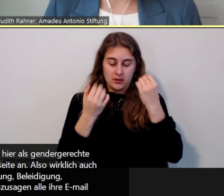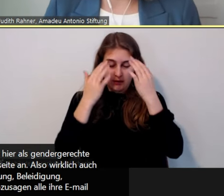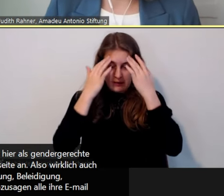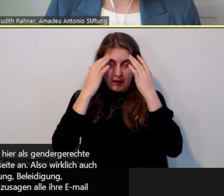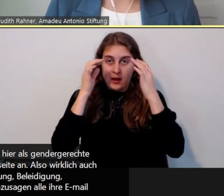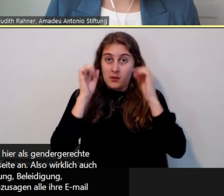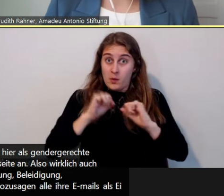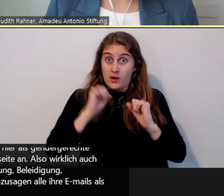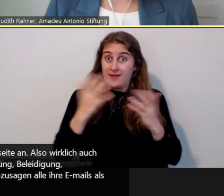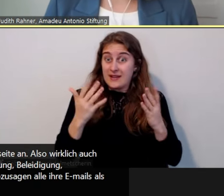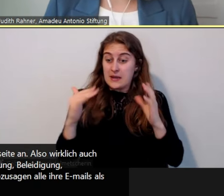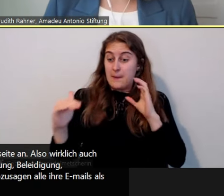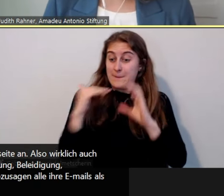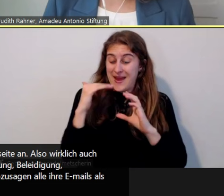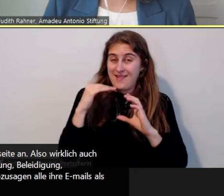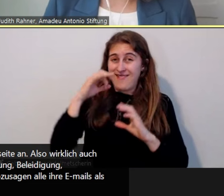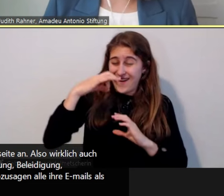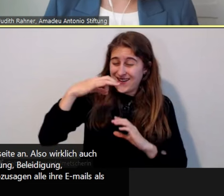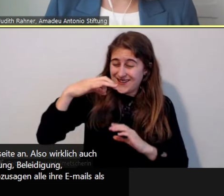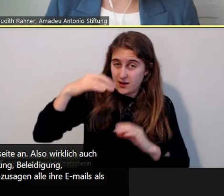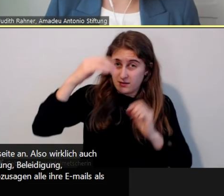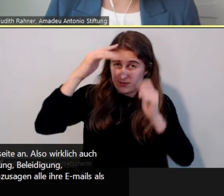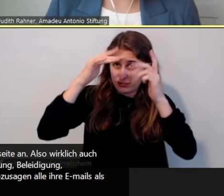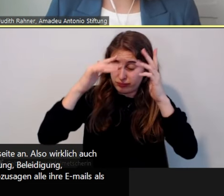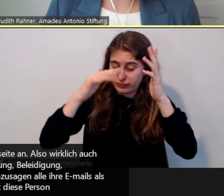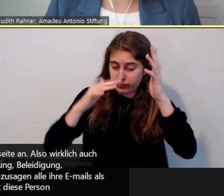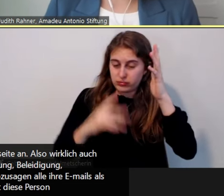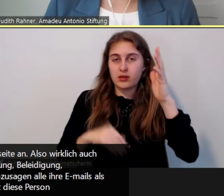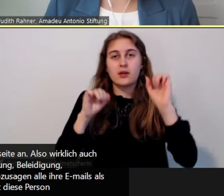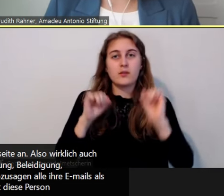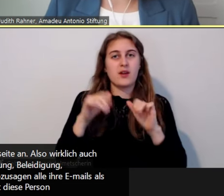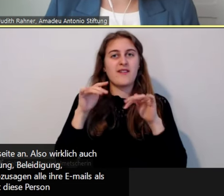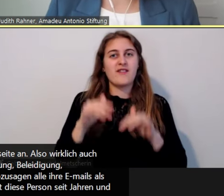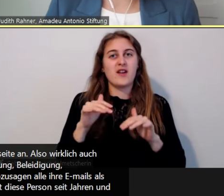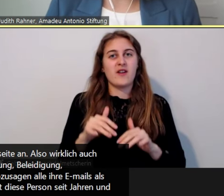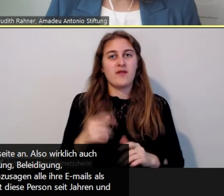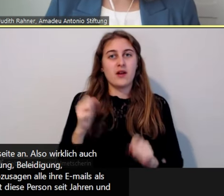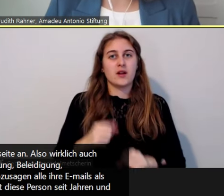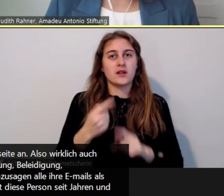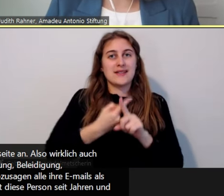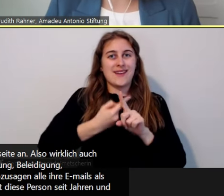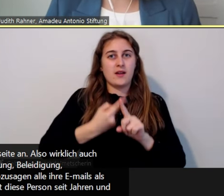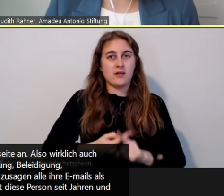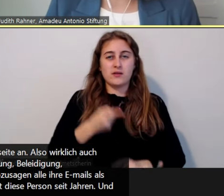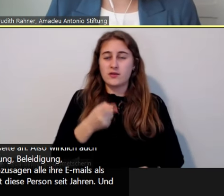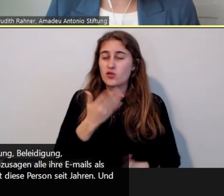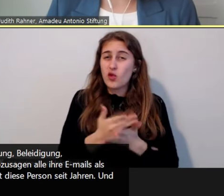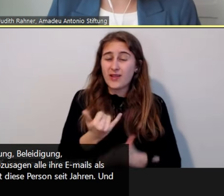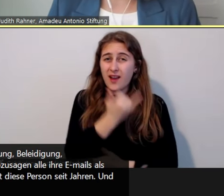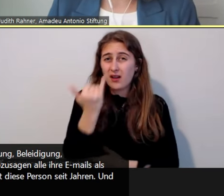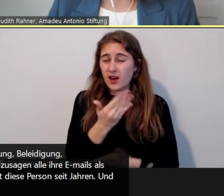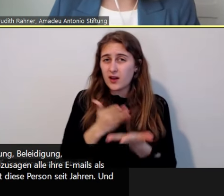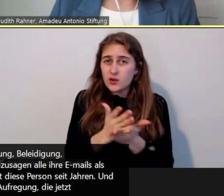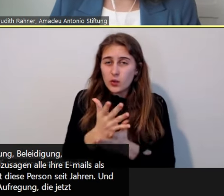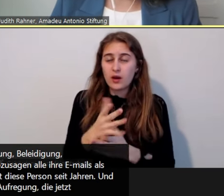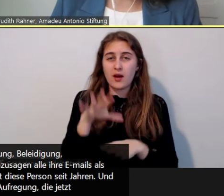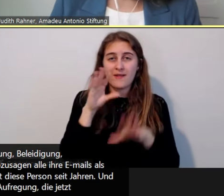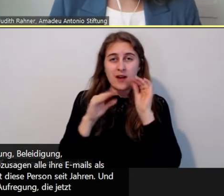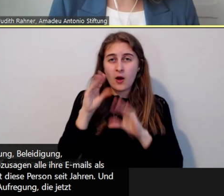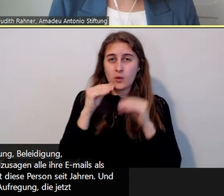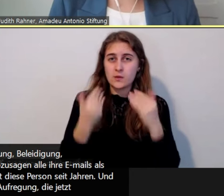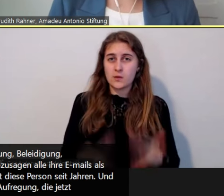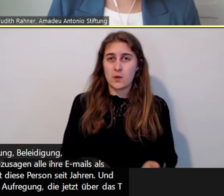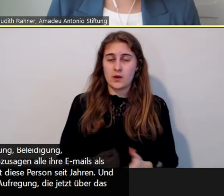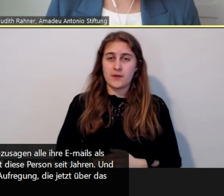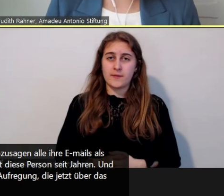Fälle behandeln und das erträgt diese Person seit Jahren und natürlich ist mit einer gesellschaftlichen Aufregung, die jetzt über das Thema einhergeht, ist